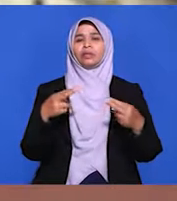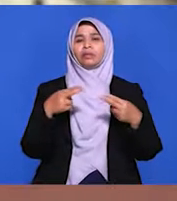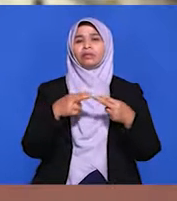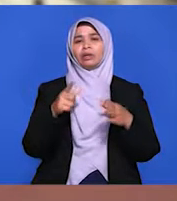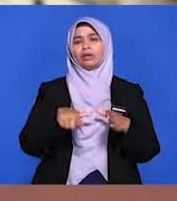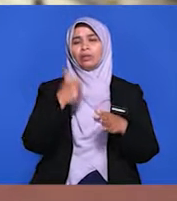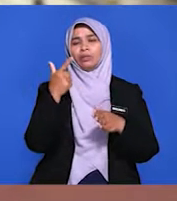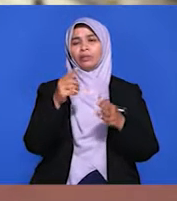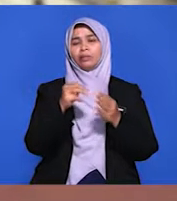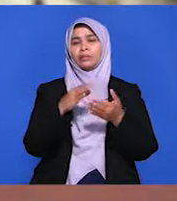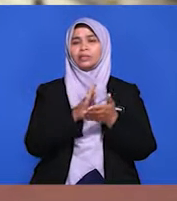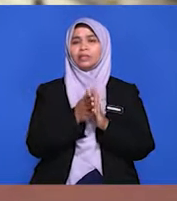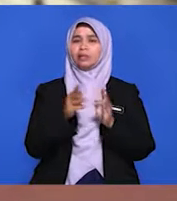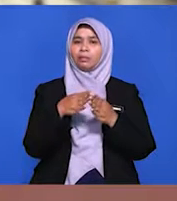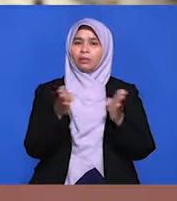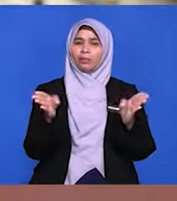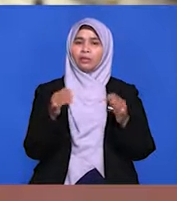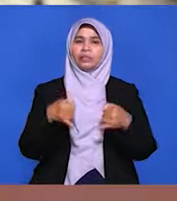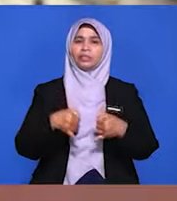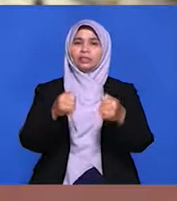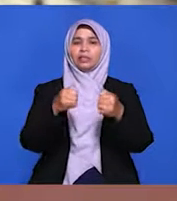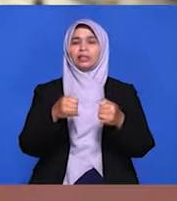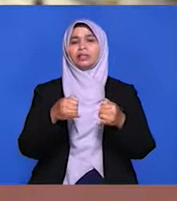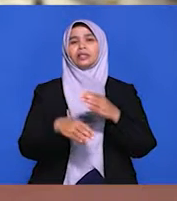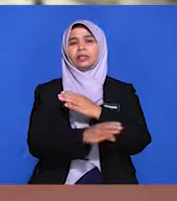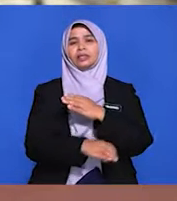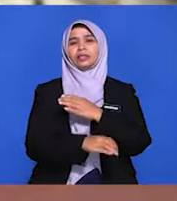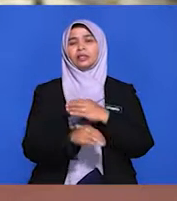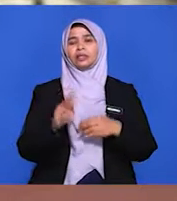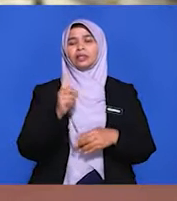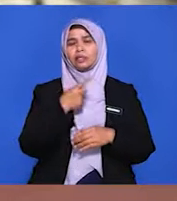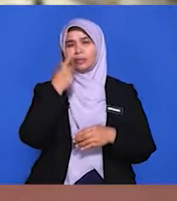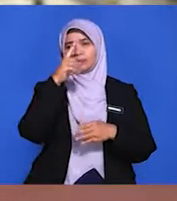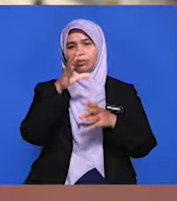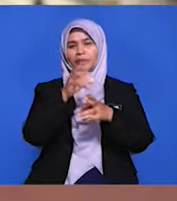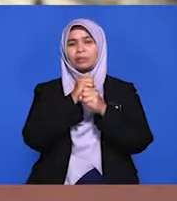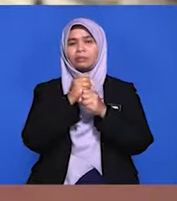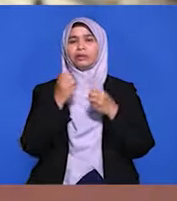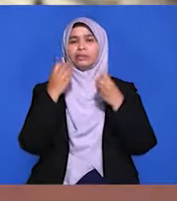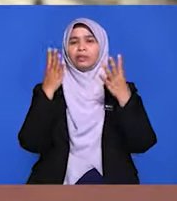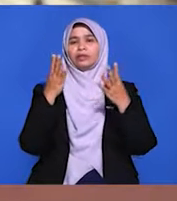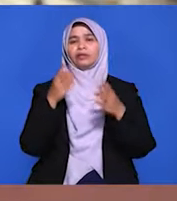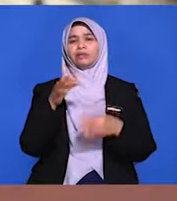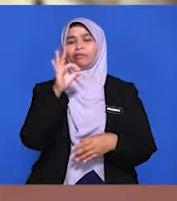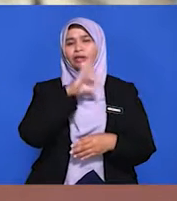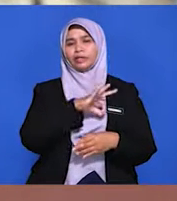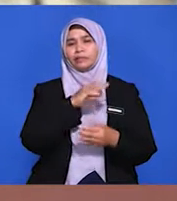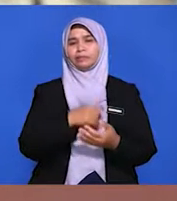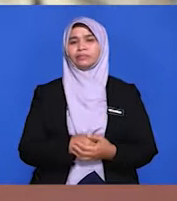pembuka jalan untuk negara kita mendapat pelbagai faedah hasil hubungan tersebut.